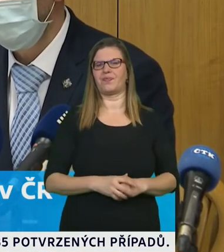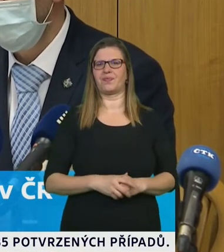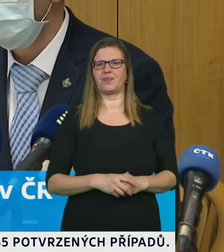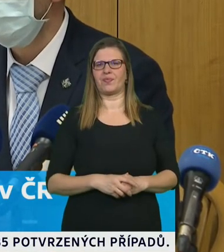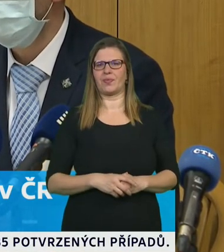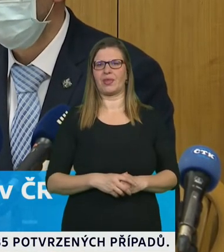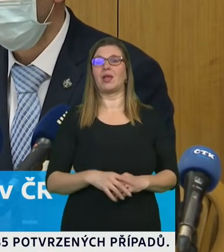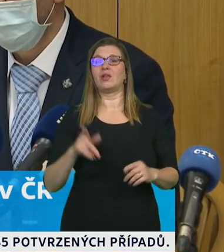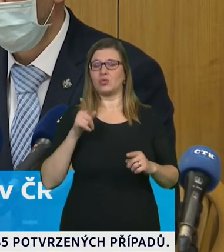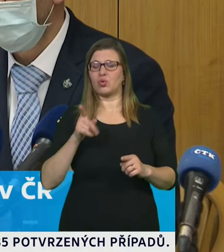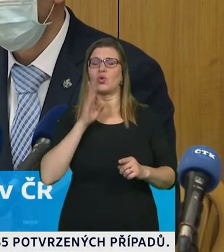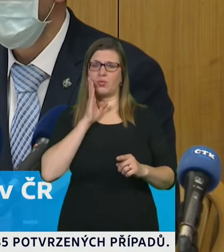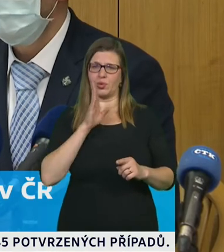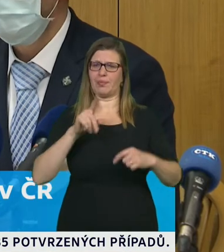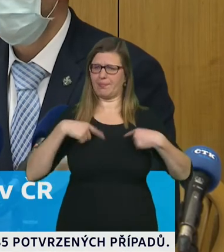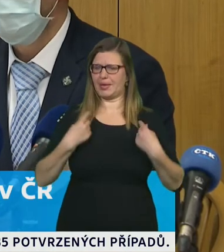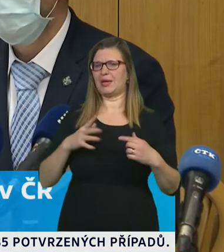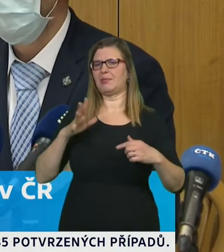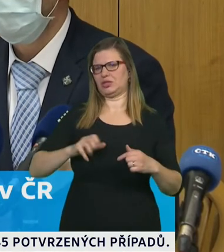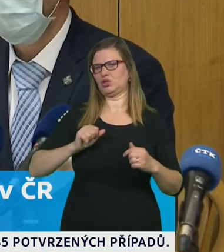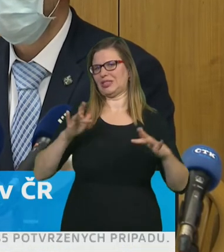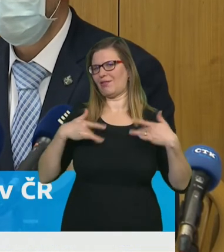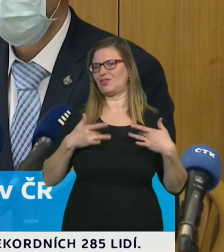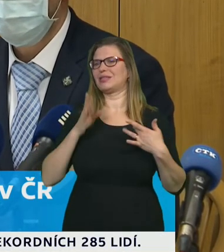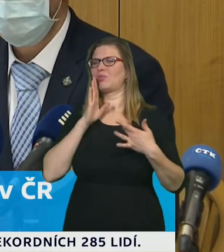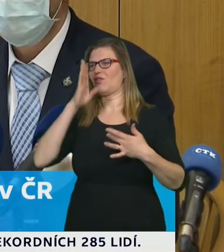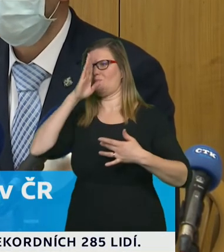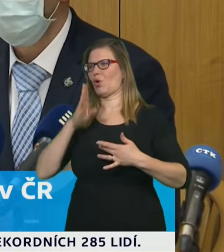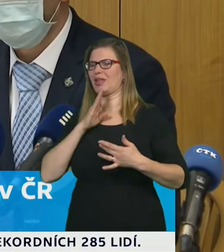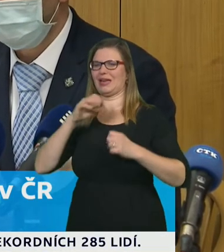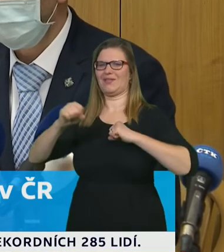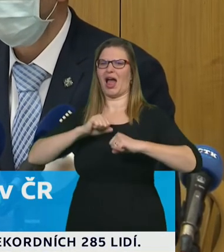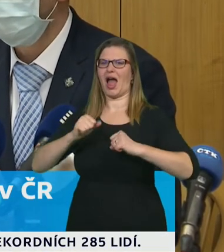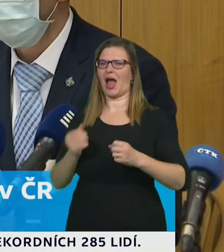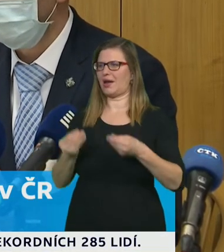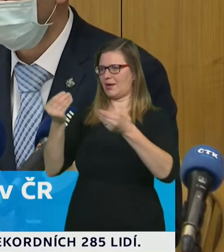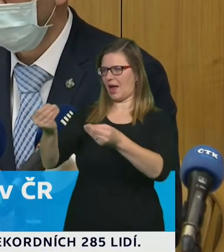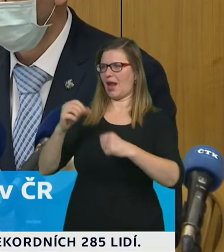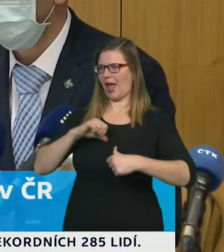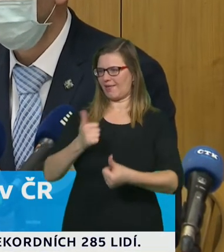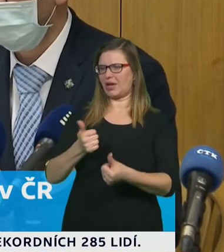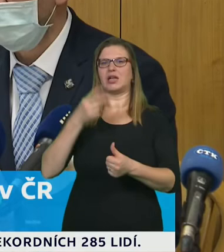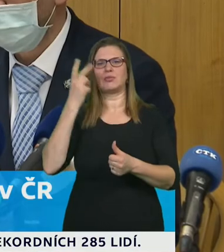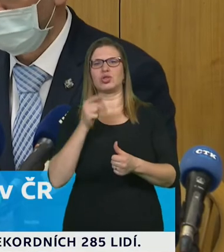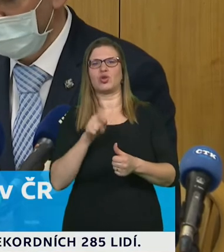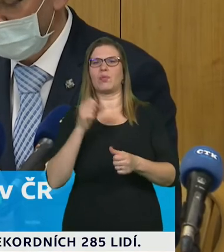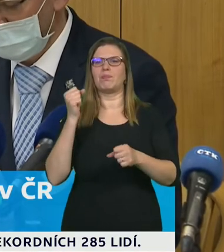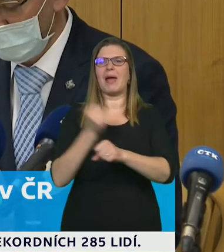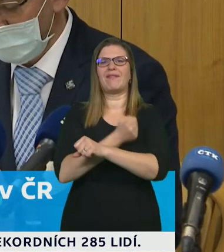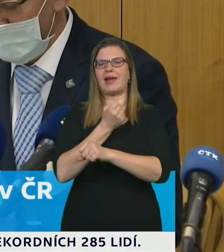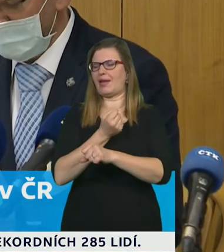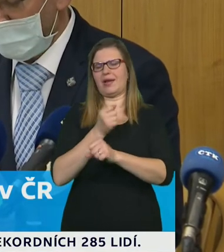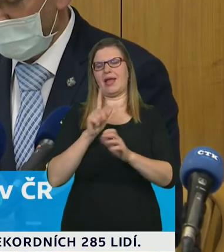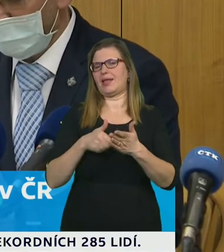pondělní jednání vlády takže to neberte jako něco co se tak musí stát protože toto všechno musí vláda odsouhlasit